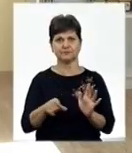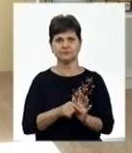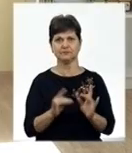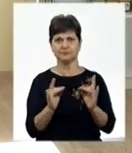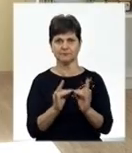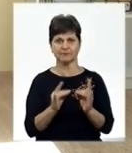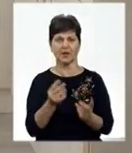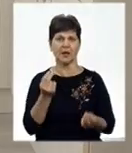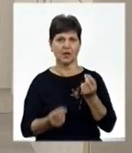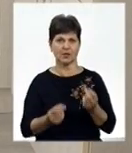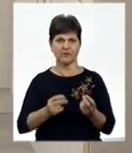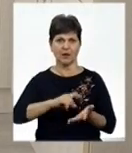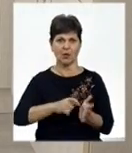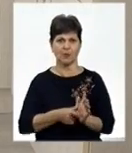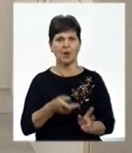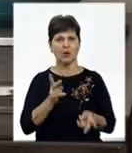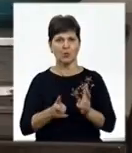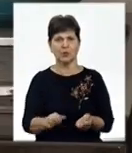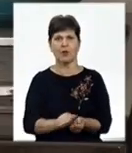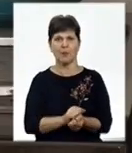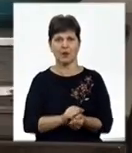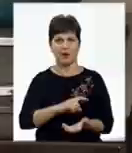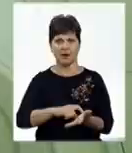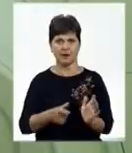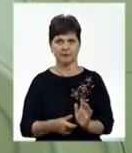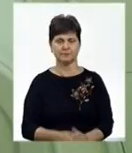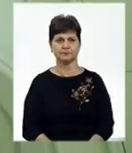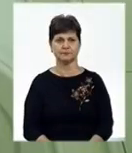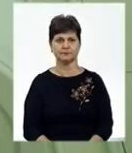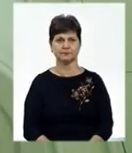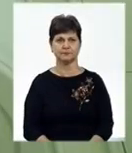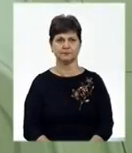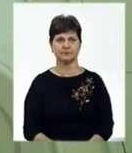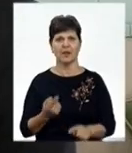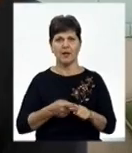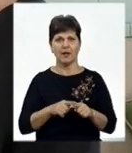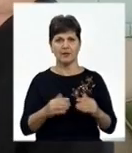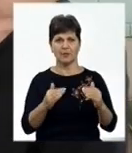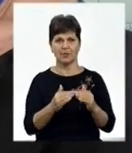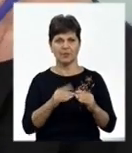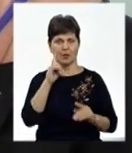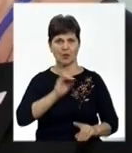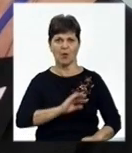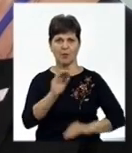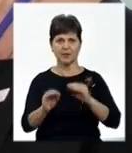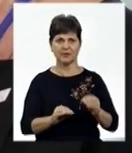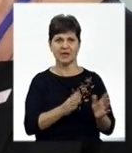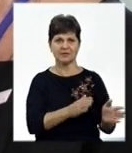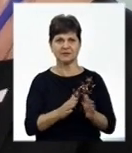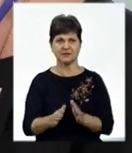ліжечками, ігрова кімната, кухня, пральня. Дане приміщення обладнено системою